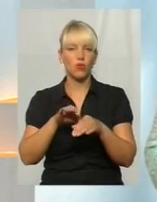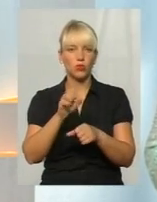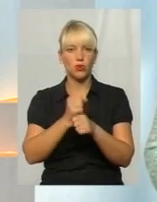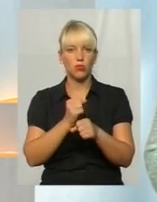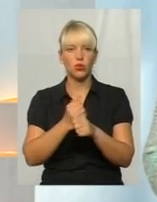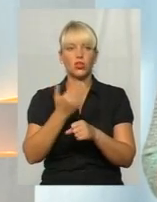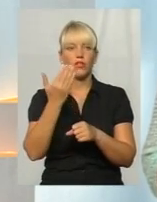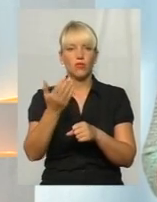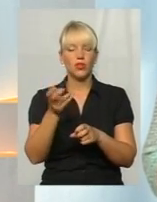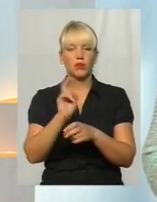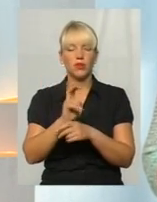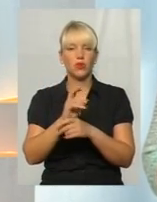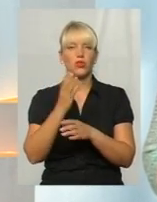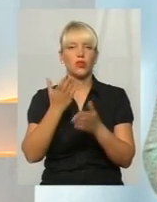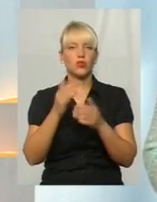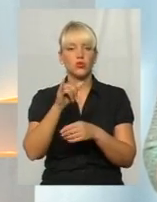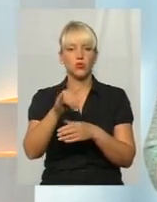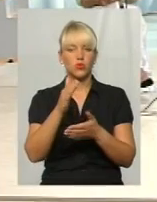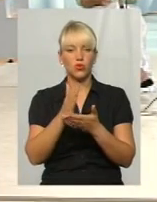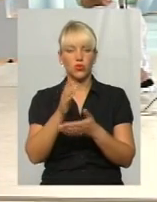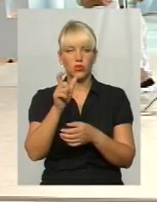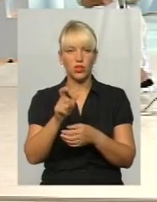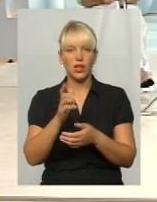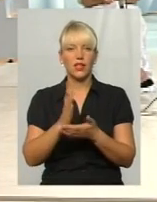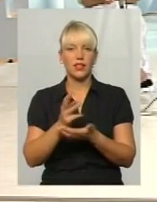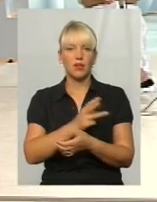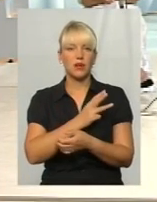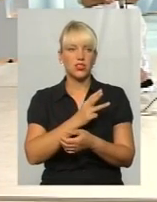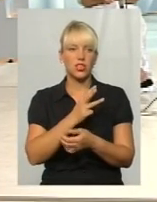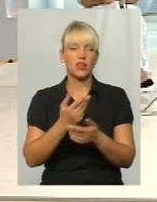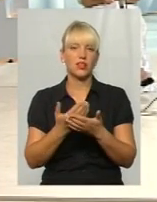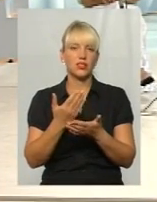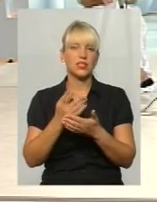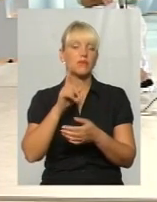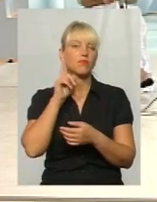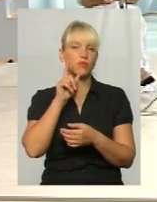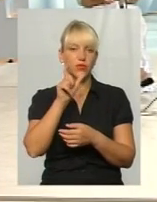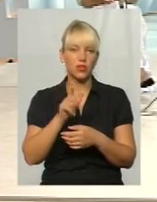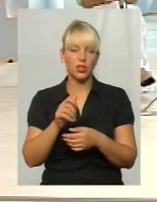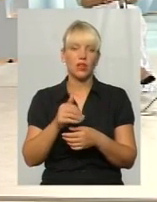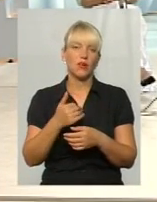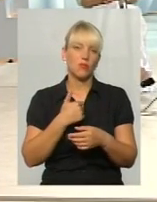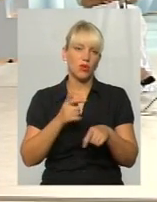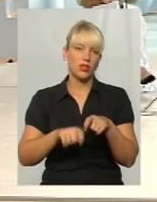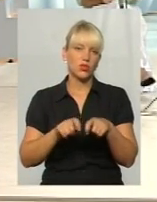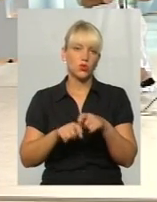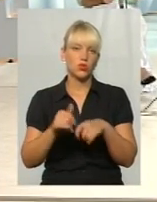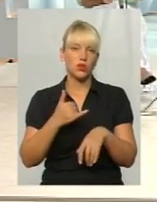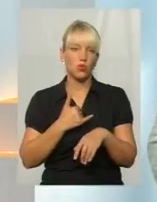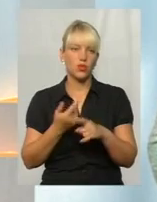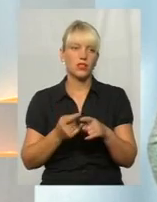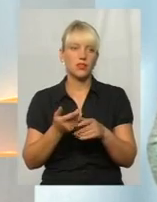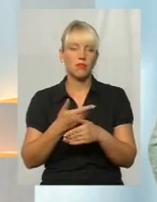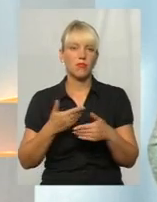приходять, і якщо у нього є бажання, цього підлітка, то він тестується у нас. Тобто ми